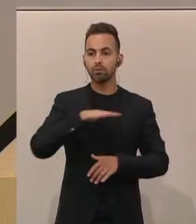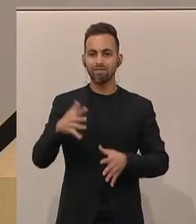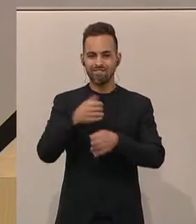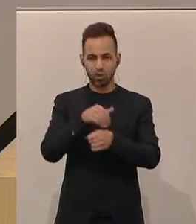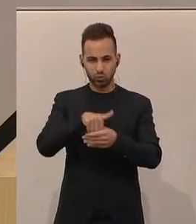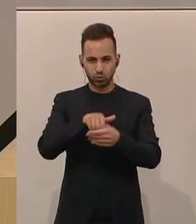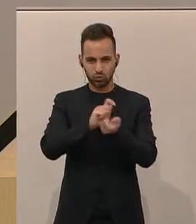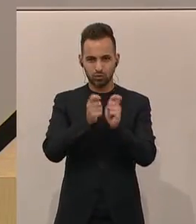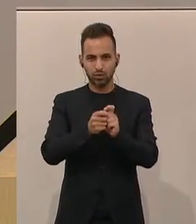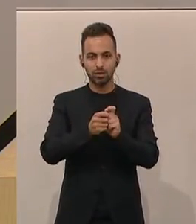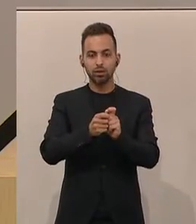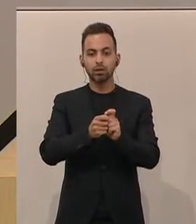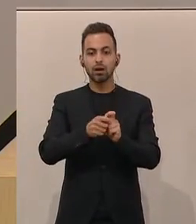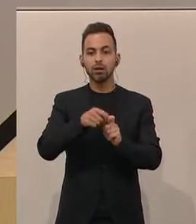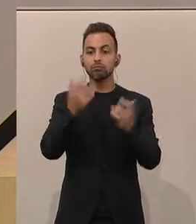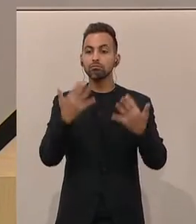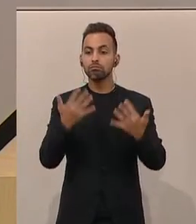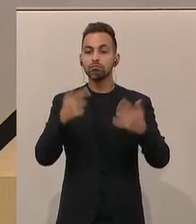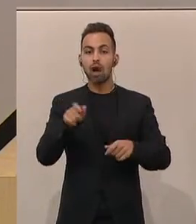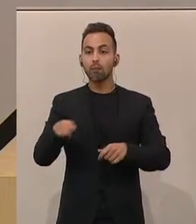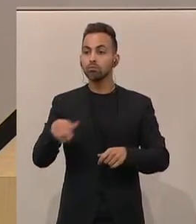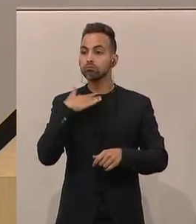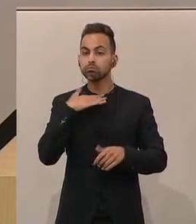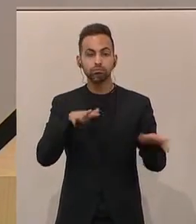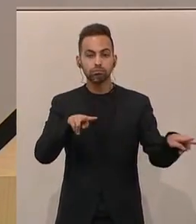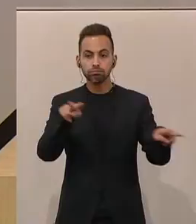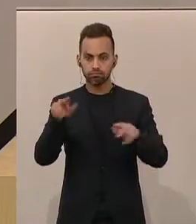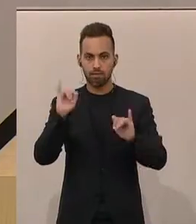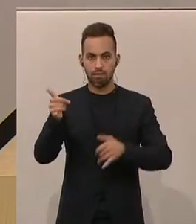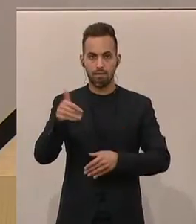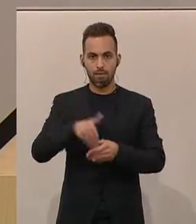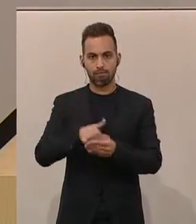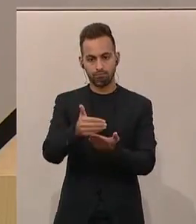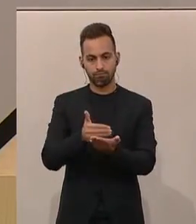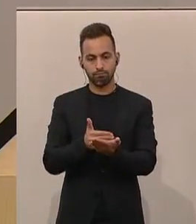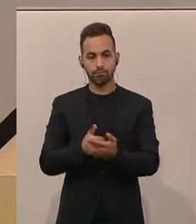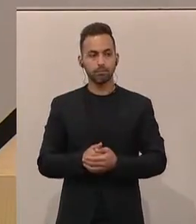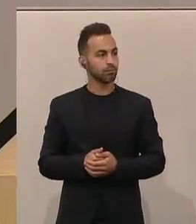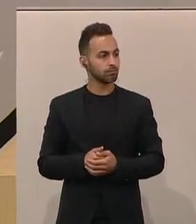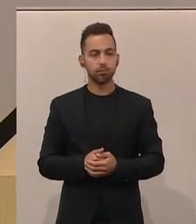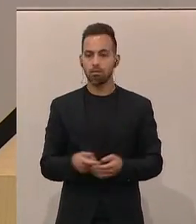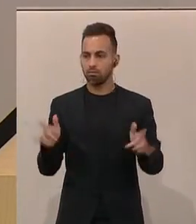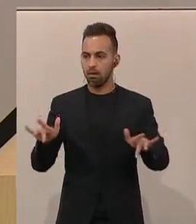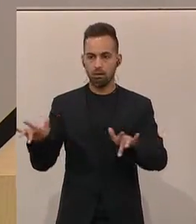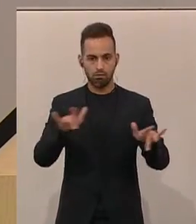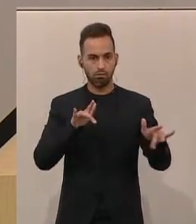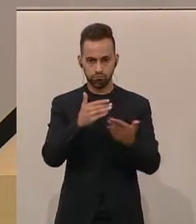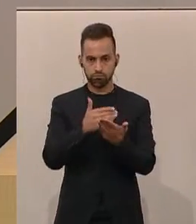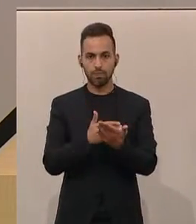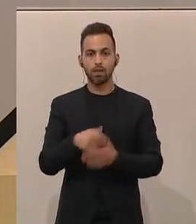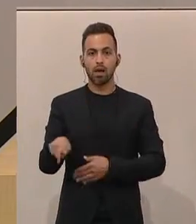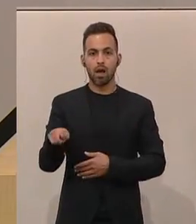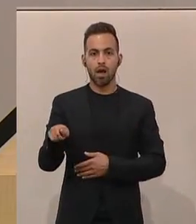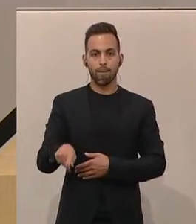verfassungsmäßig vorgesehenen Anzahl der Abgeordneten fest. Die ist gegeben. Die